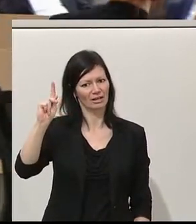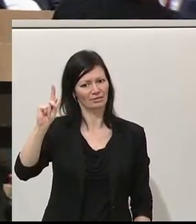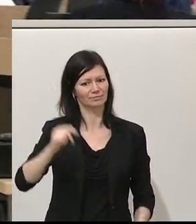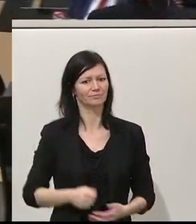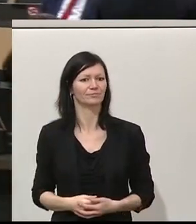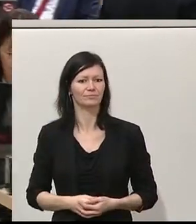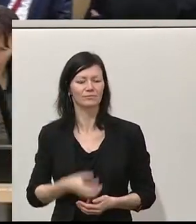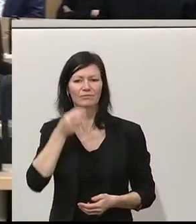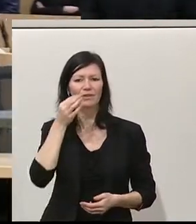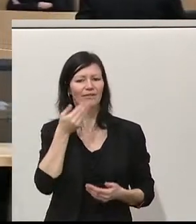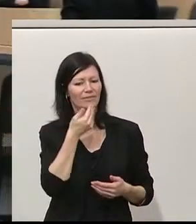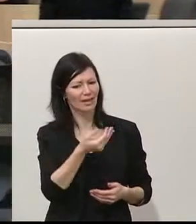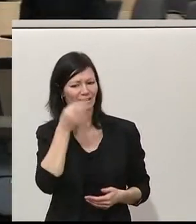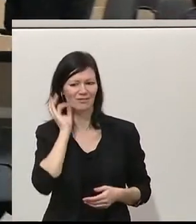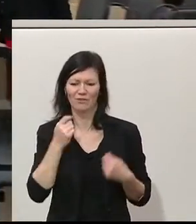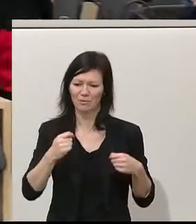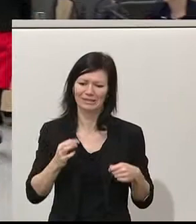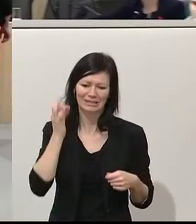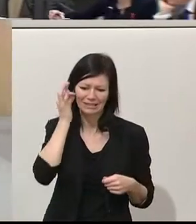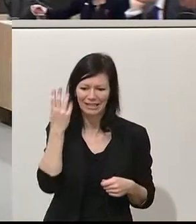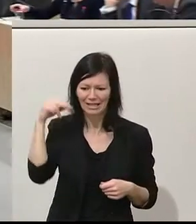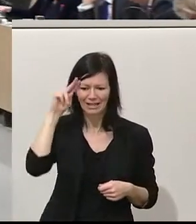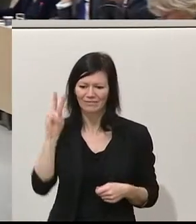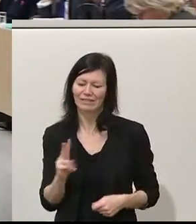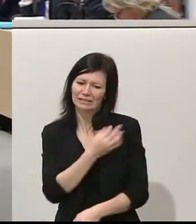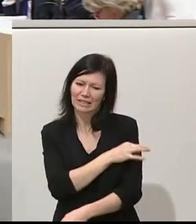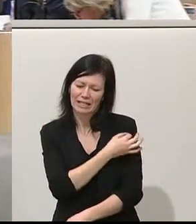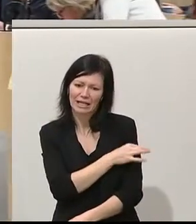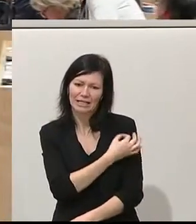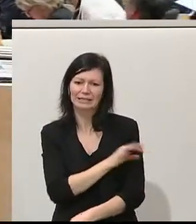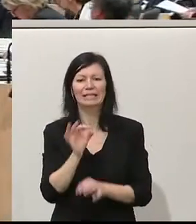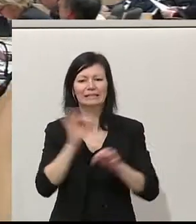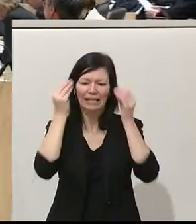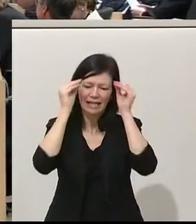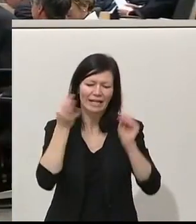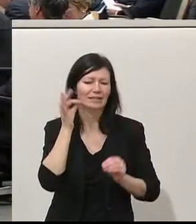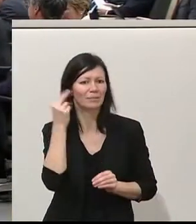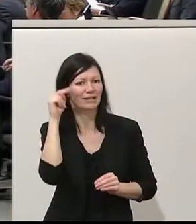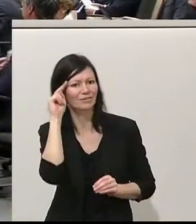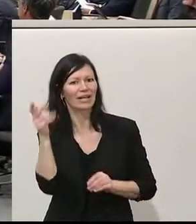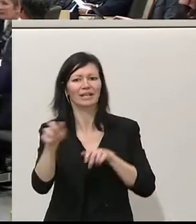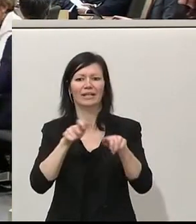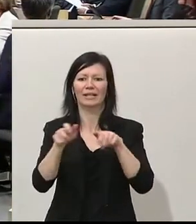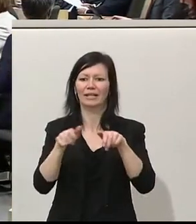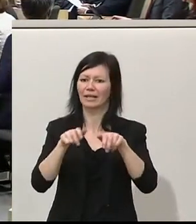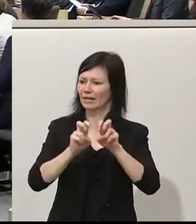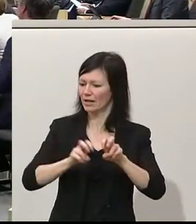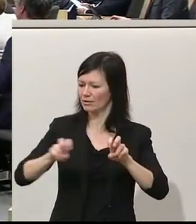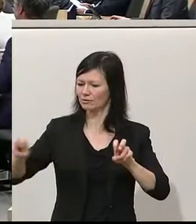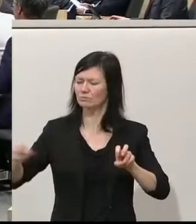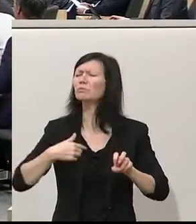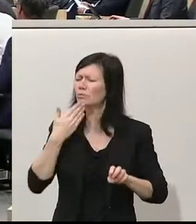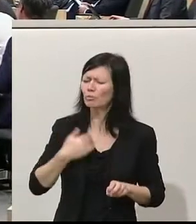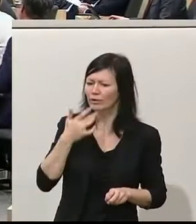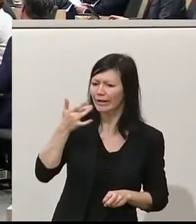Danke, Frau Präsidentin, Herr Vizekanzler, sehr geehrte Damen und Herren auf der Regierungsbank. Ich möchte Ihnen zuerst einmal allen gratulieren zu Ihrer Bestellung als